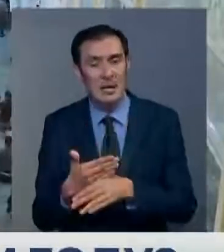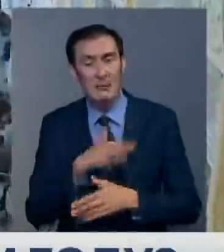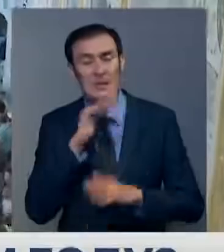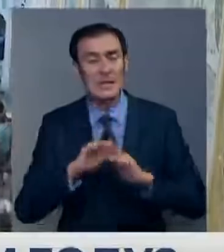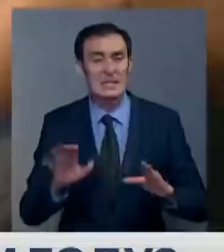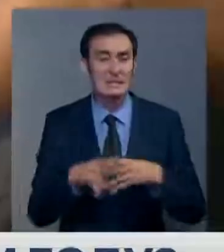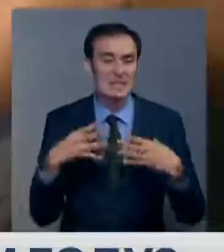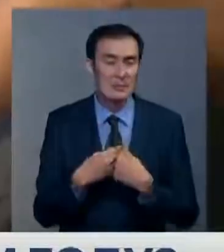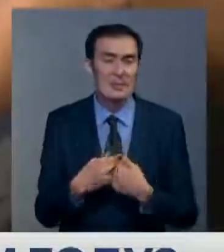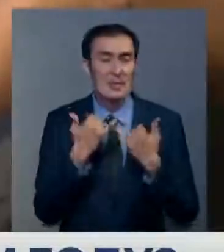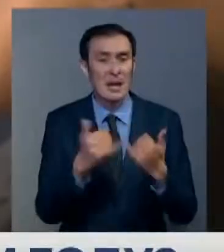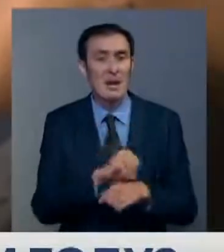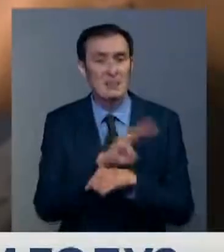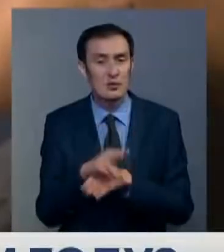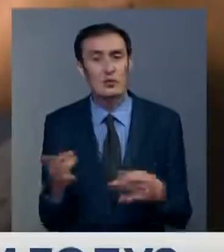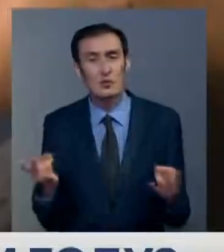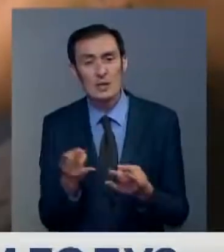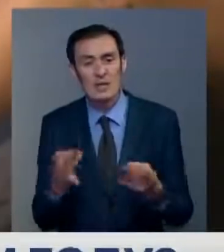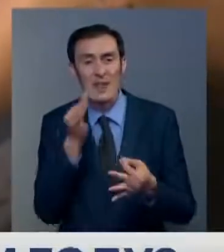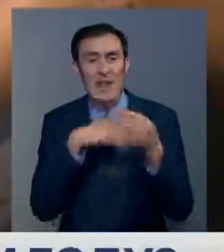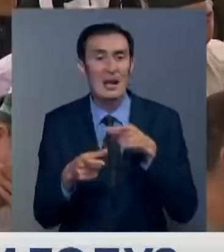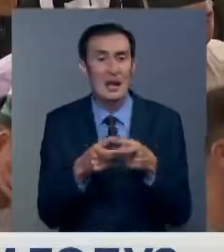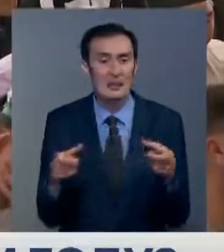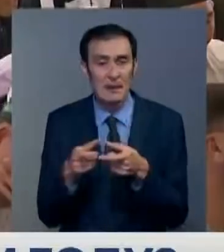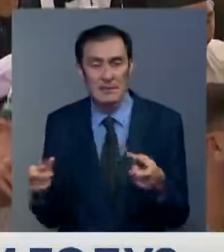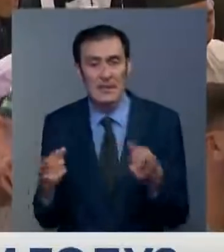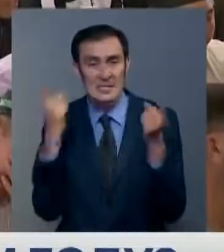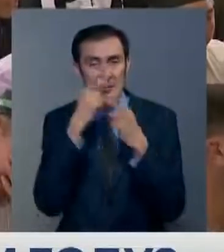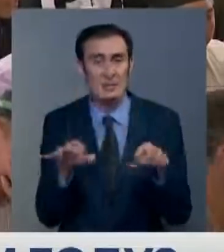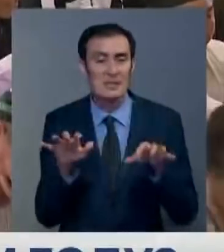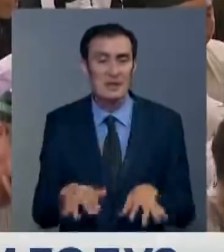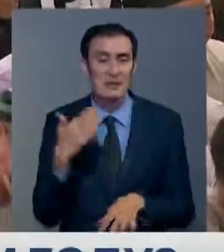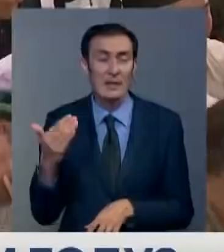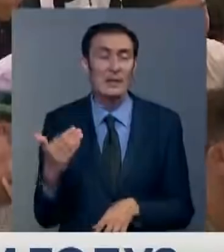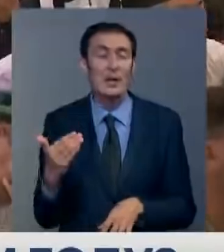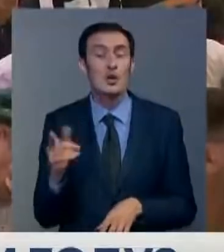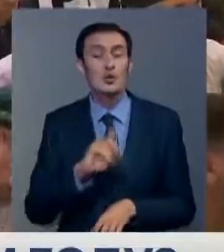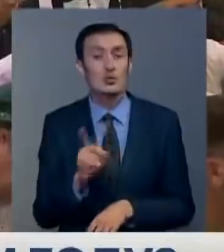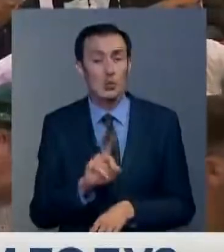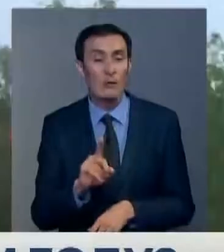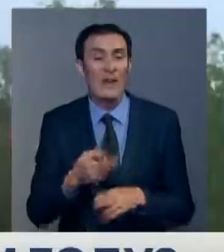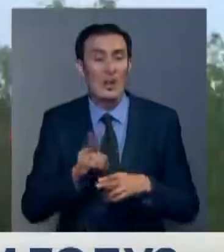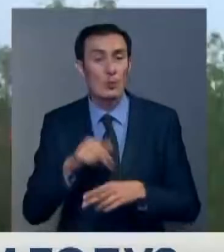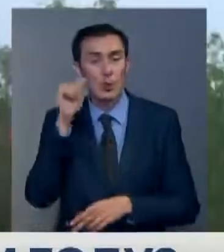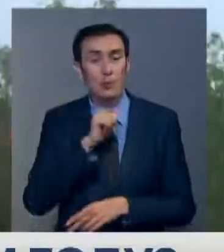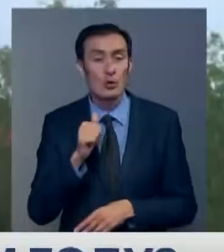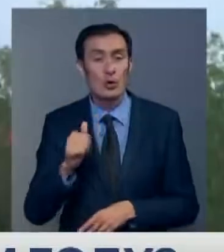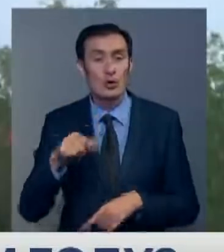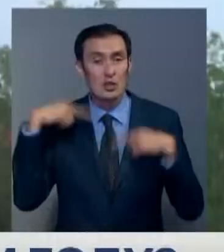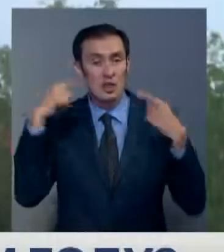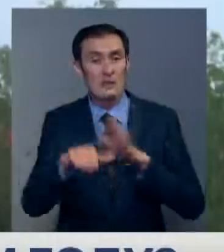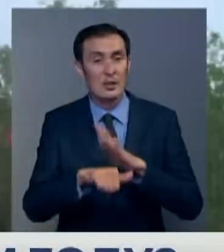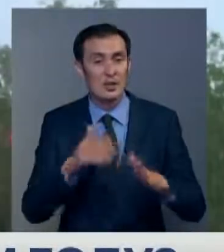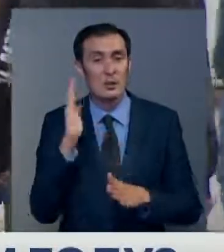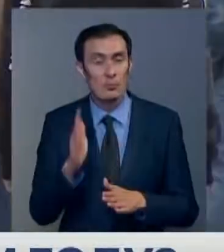многодетным семьям и обеспечивать нуждающихся лекарствами. Сообщил председатель Думка и о том, что в этом году жертвоприношение будет